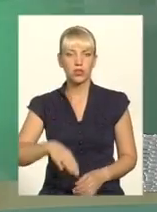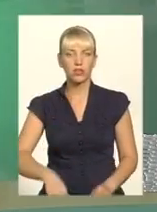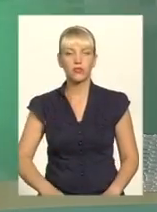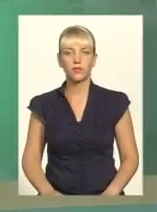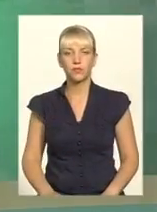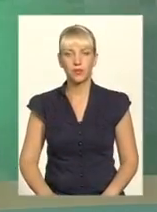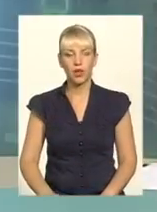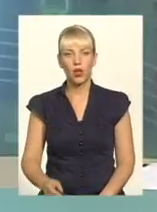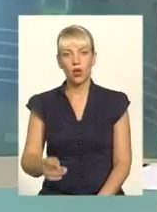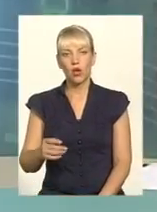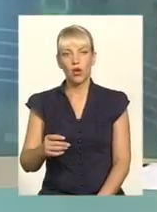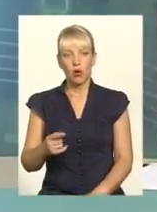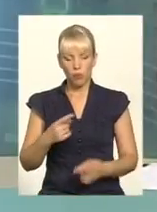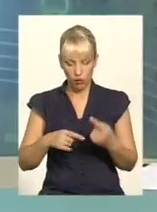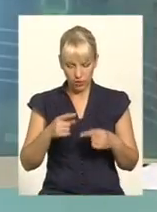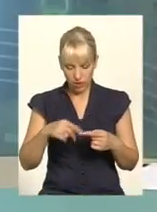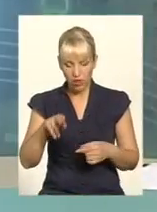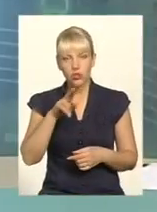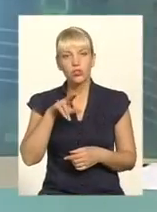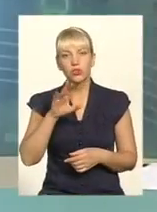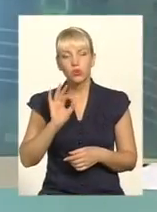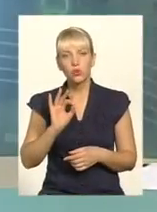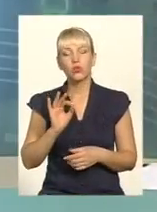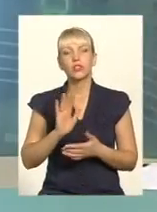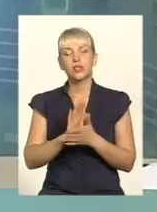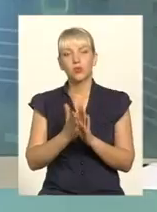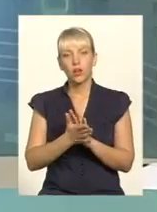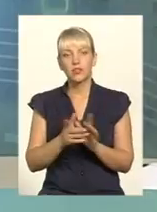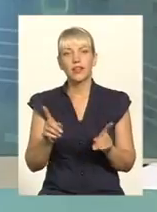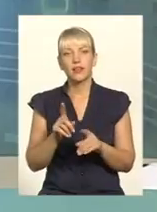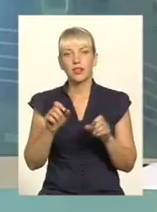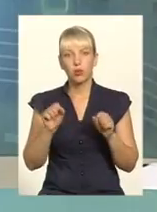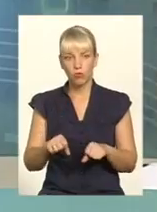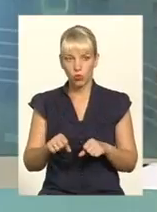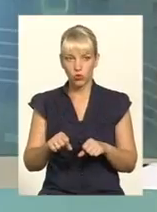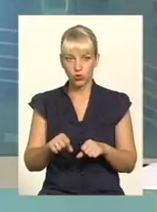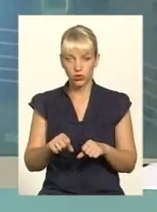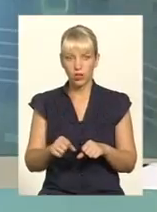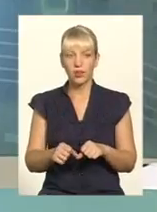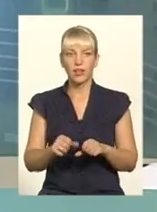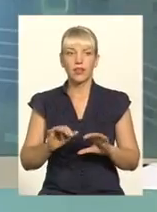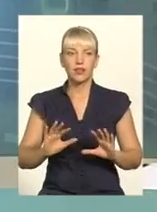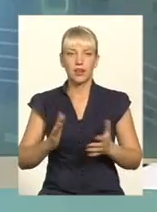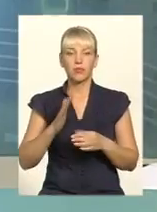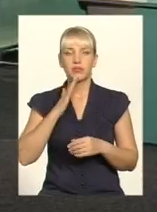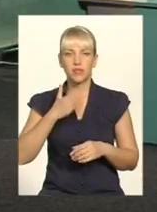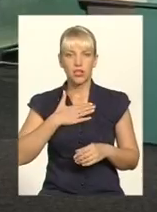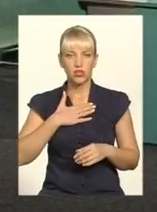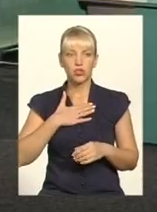саме ситуації, які можуть, не доведе Господь, трапитися в нашій області.